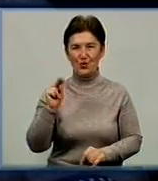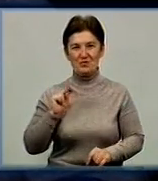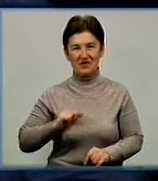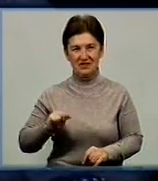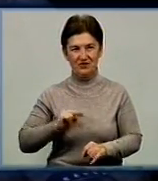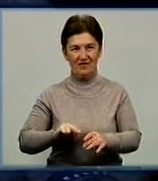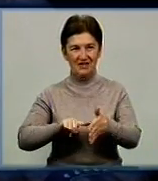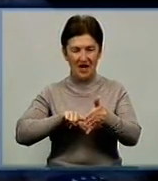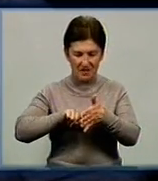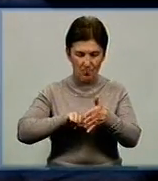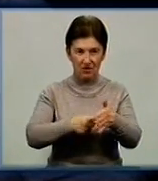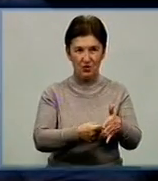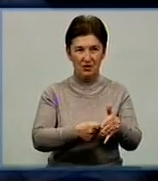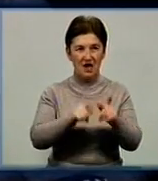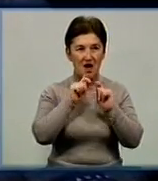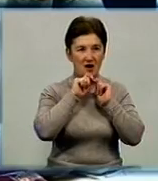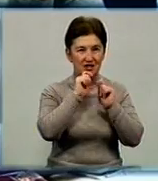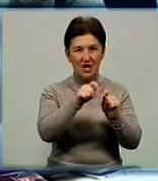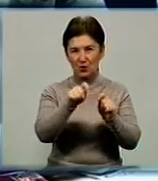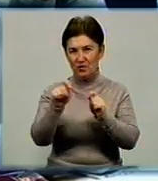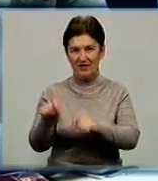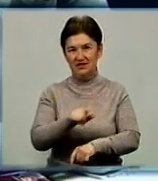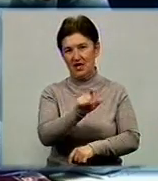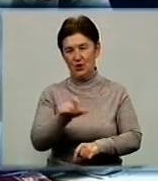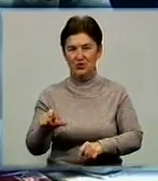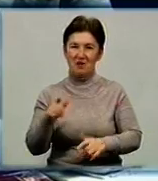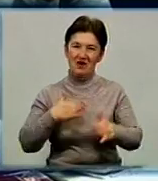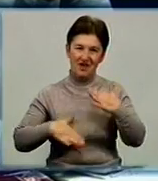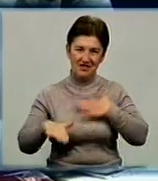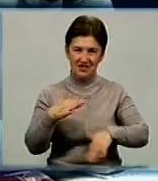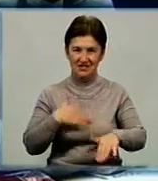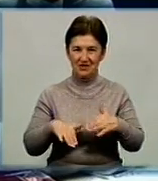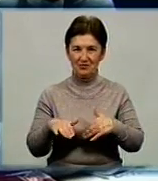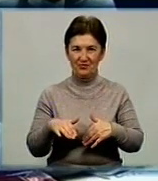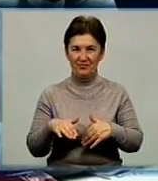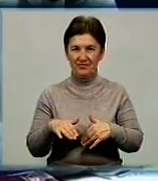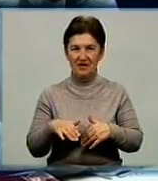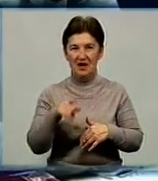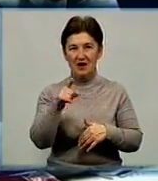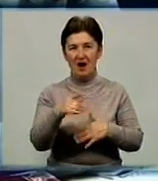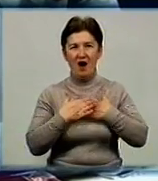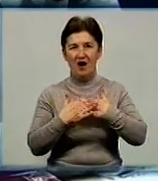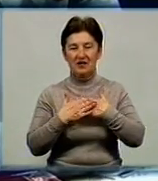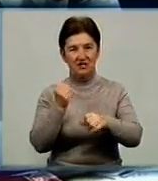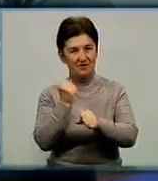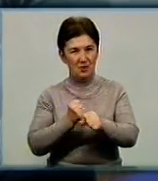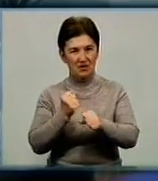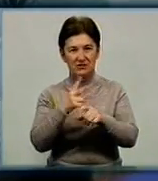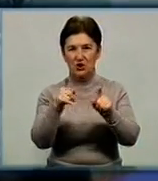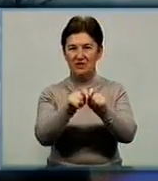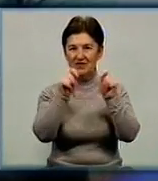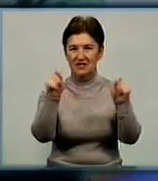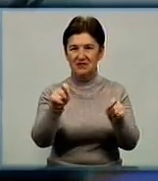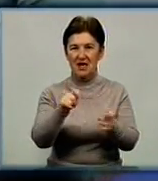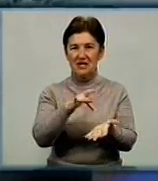наполегливо працювати і дарувати людям радість». Паралельно з підготовкою до шоу та сольного концерту Владислав активно працює і над відкриттям арт